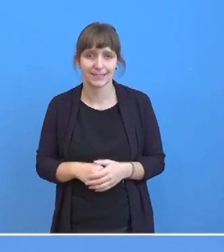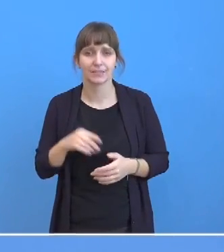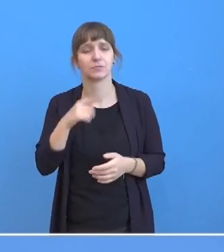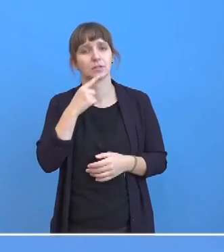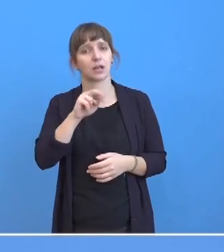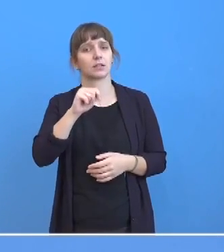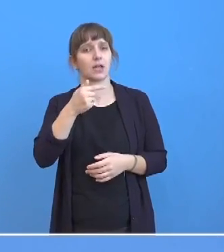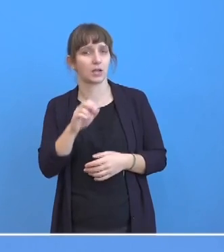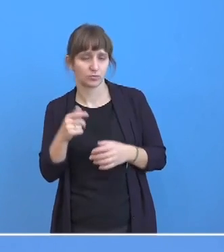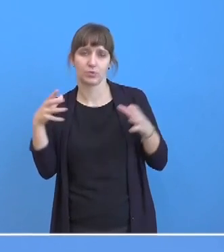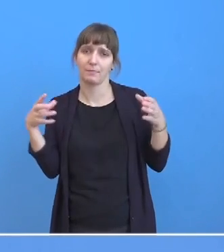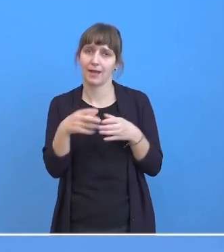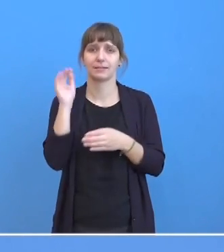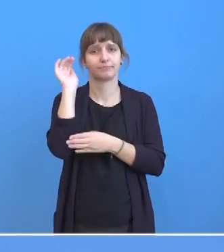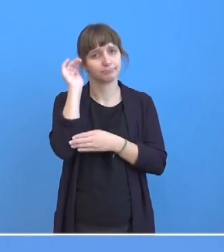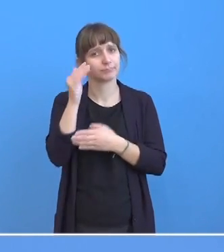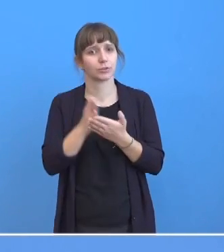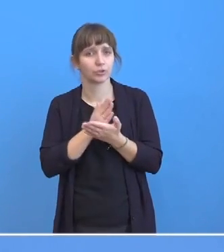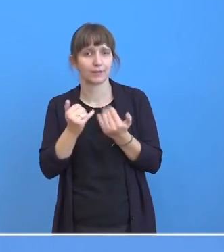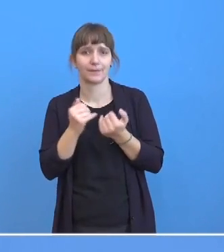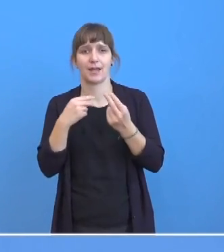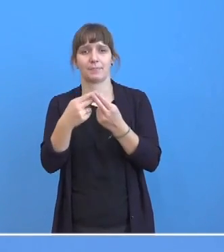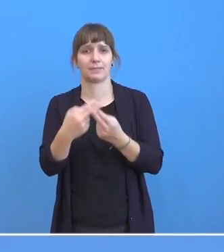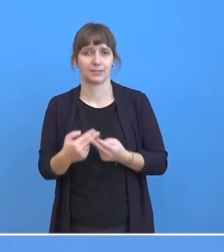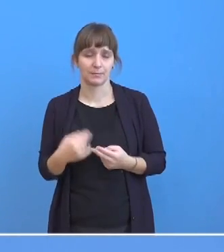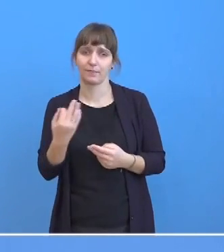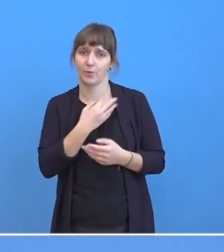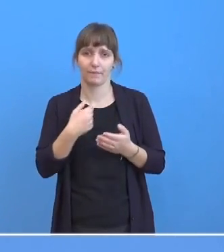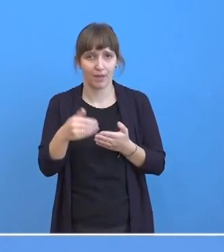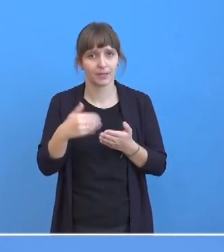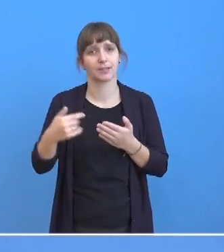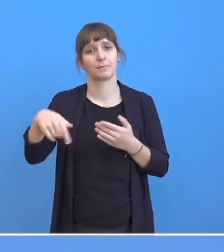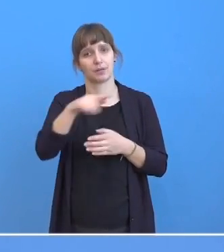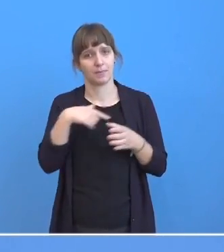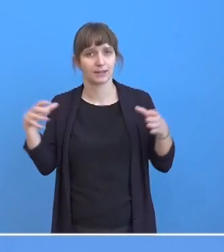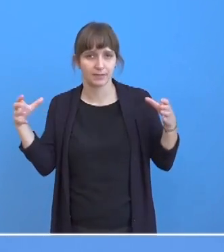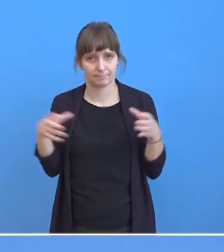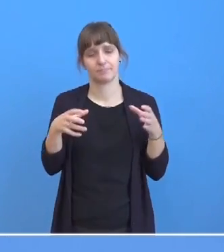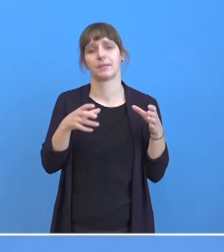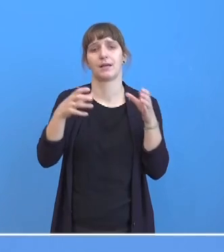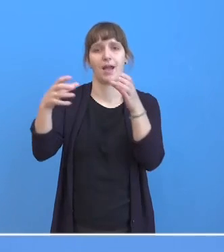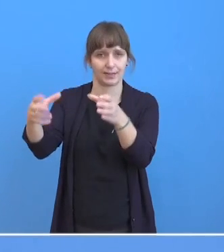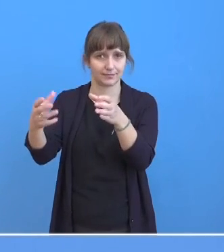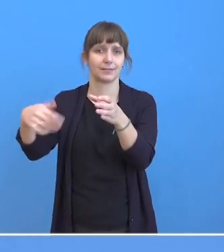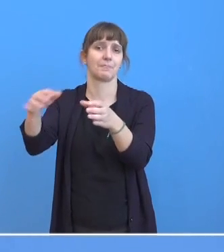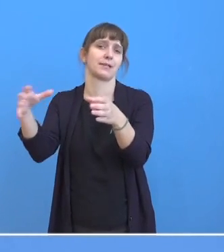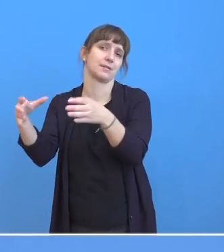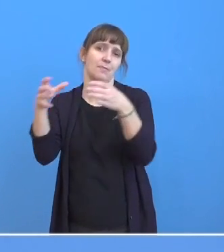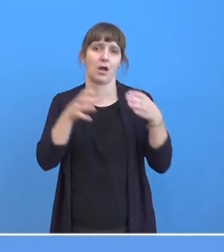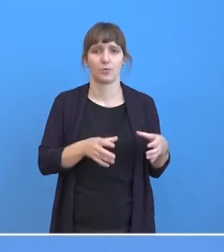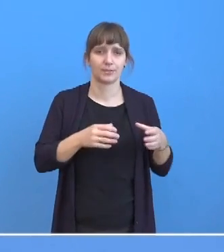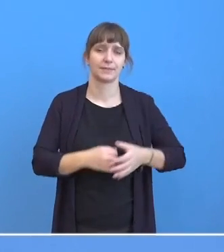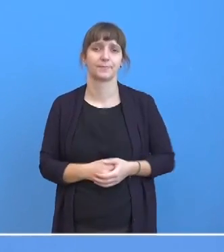gemeinsam über zukünftige Anpassungen entscheiden wird. Für uns gilt weiterhin der Grundsatz gemeinsam raus. Und wir gehen auch davon aus, hat die Ministerin ja auch in